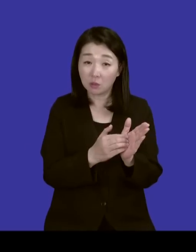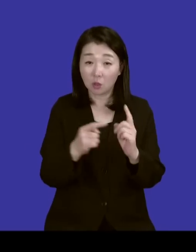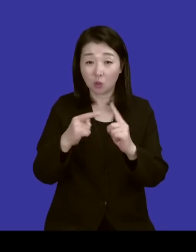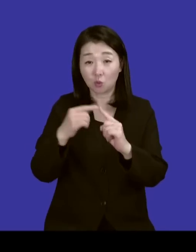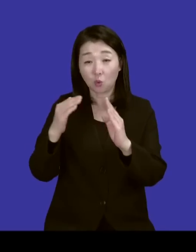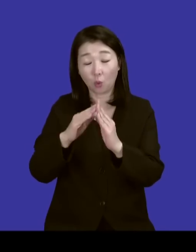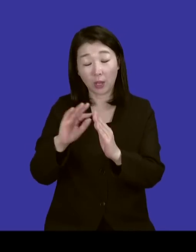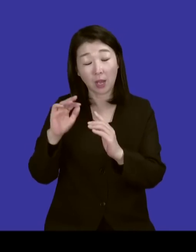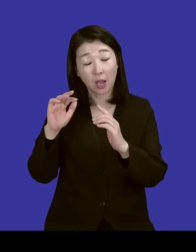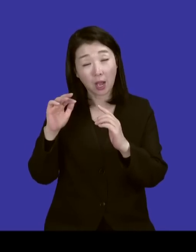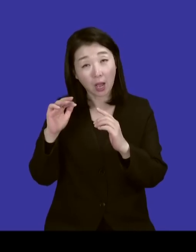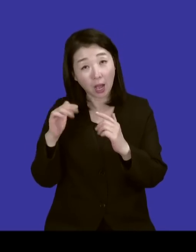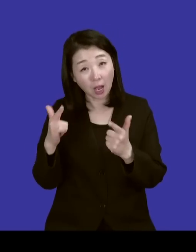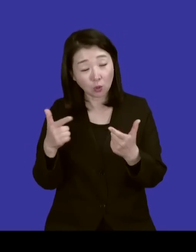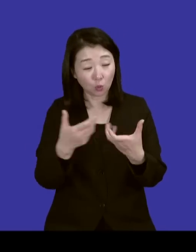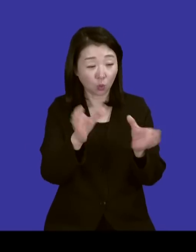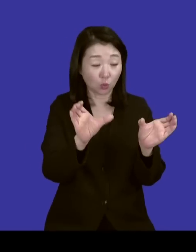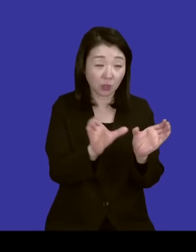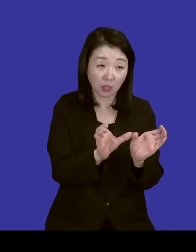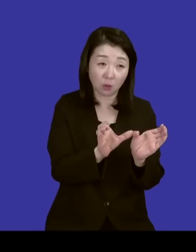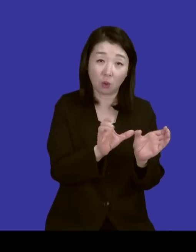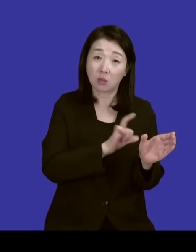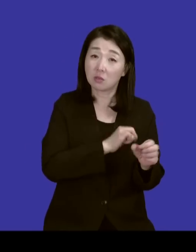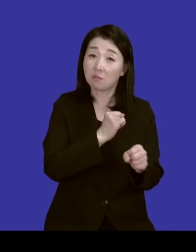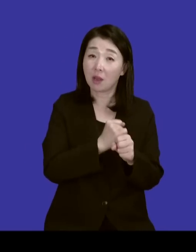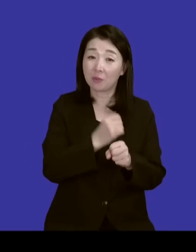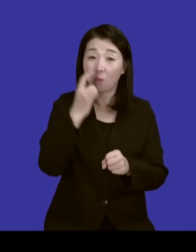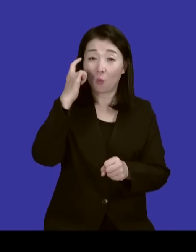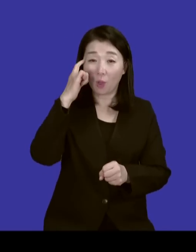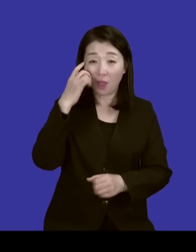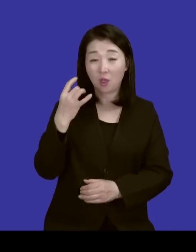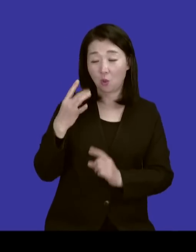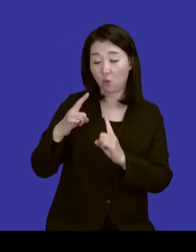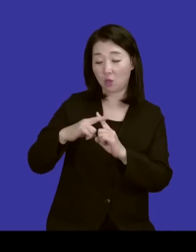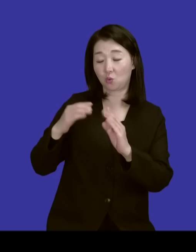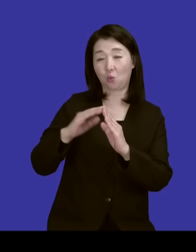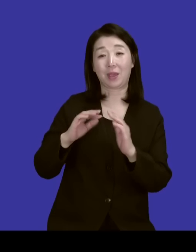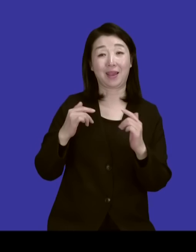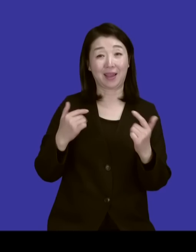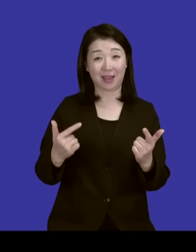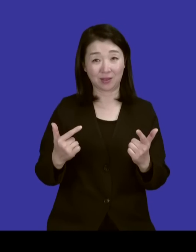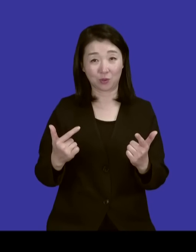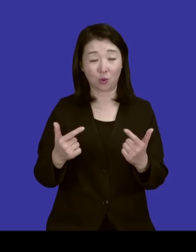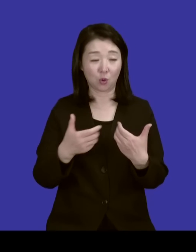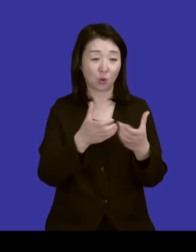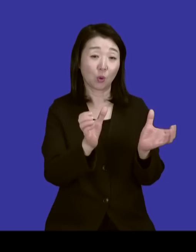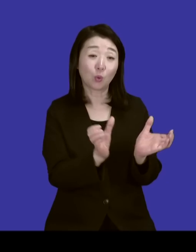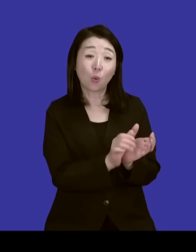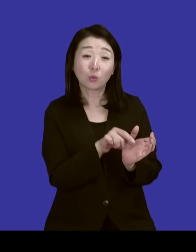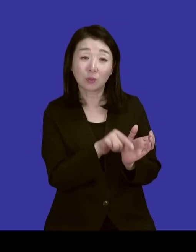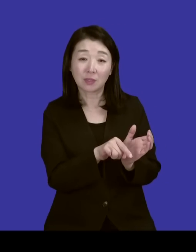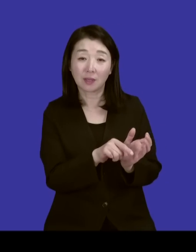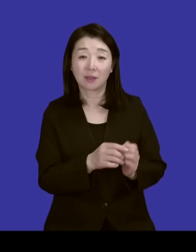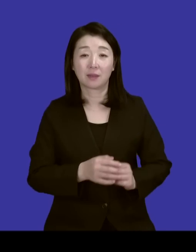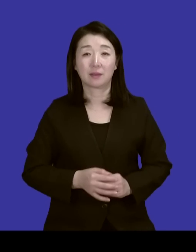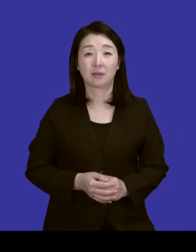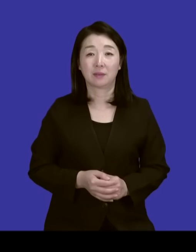공동체라고 계속 이름을 유지하는 이유가 있으신가요? 원래 교회가 아니고 공동체가 어떤 그